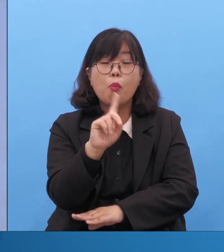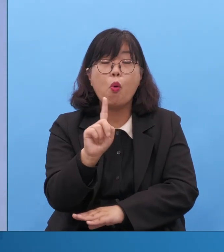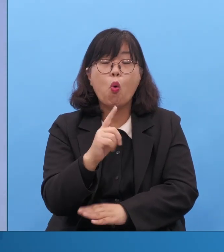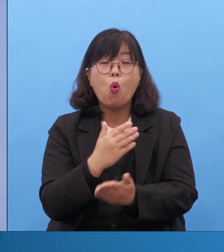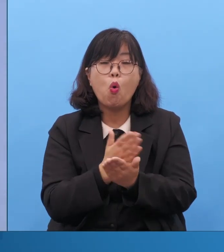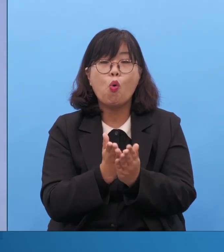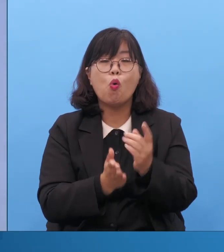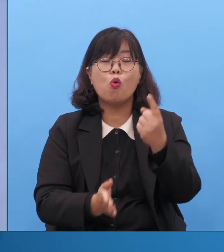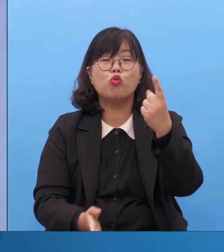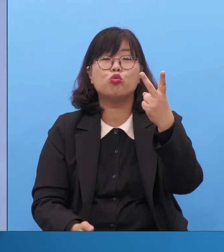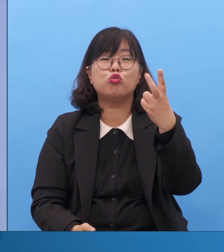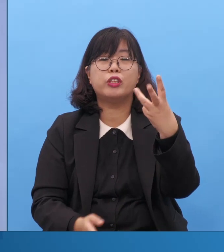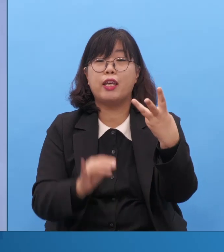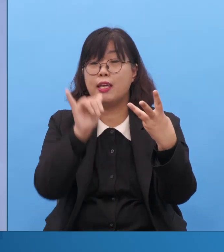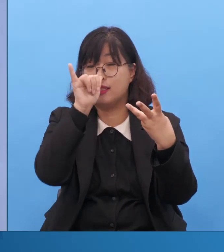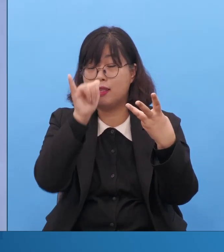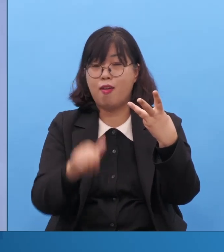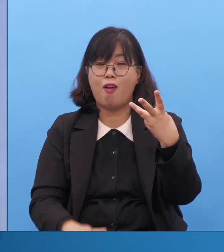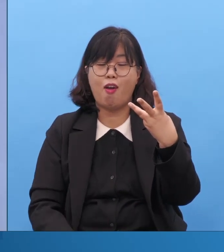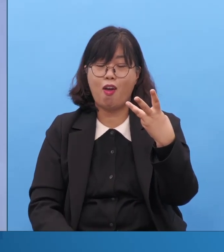드디어 이거 하기 위해서요.